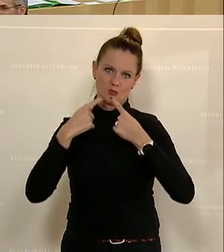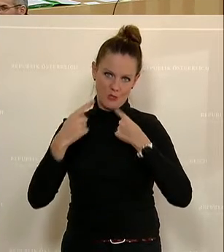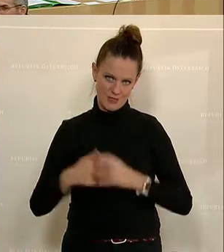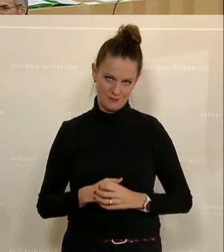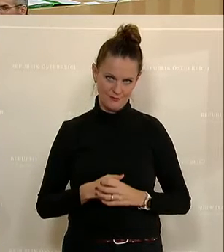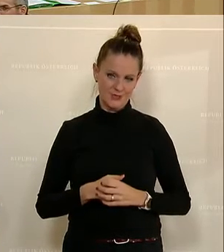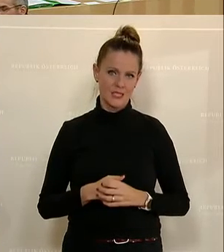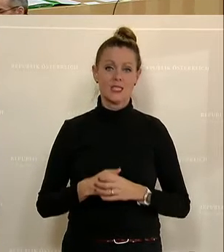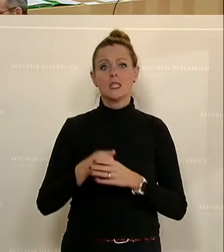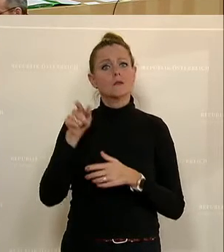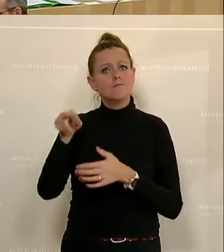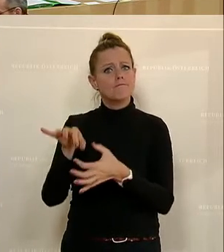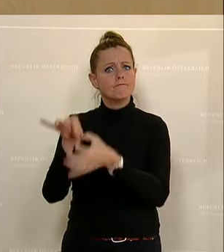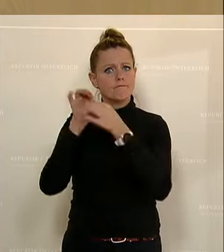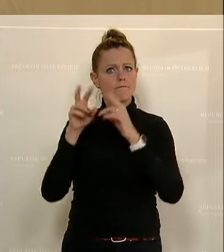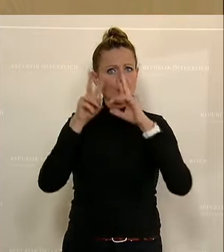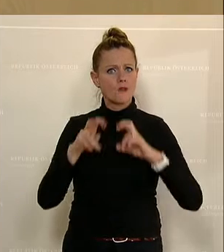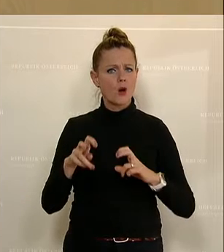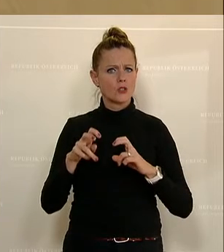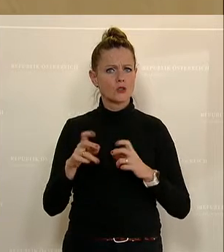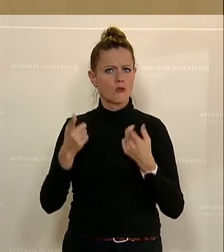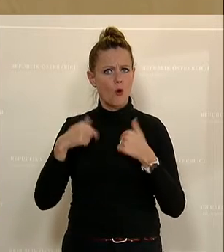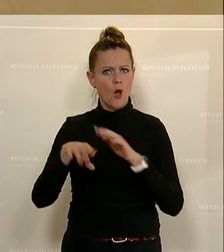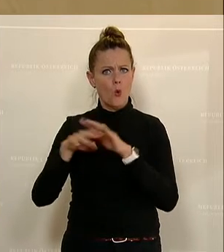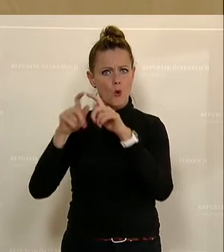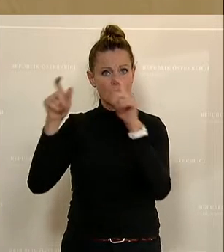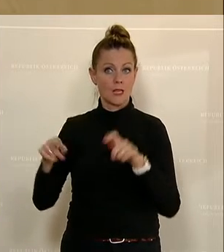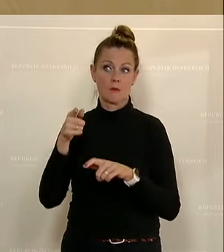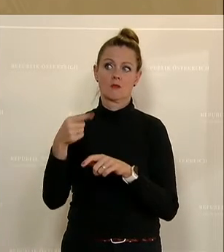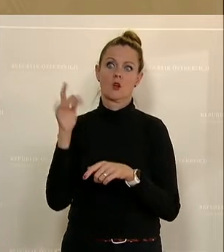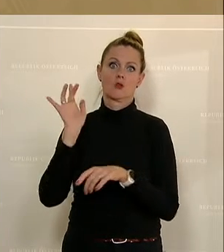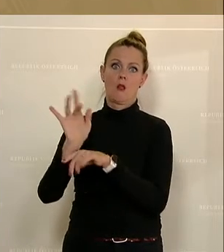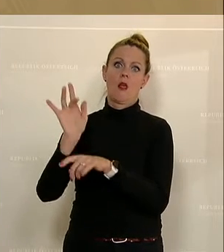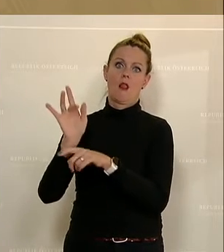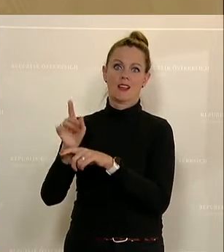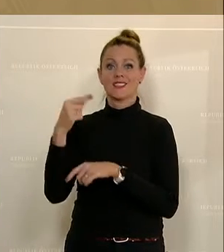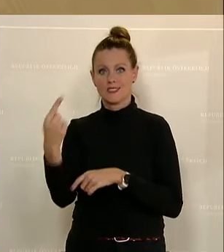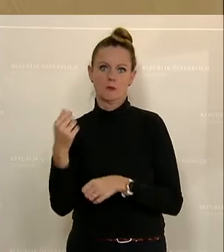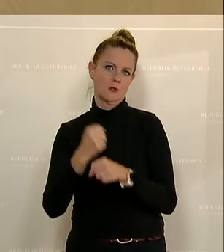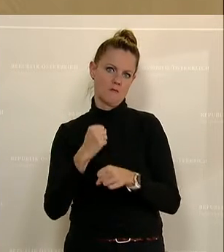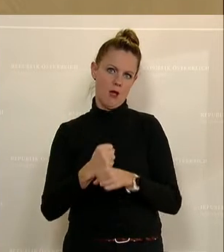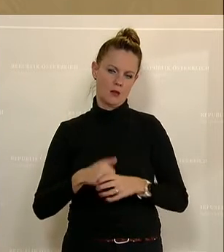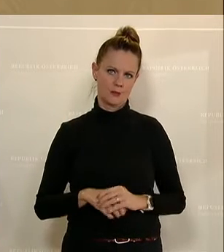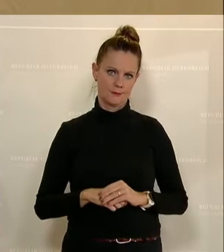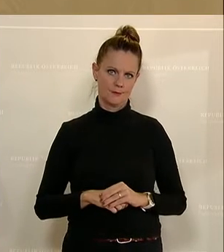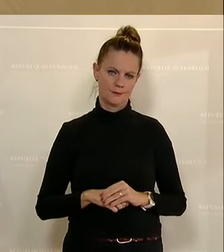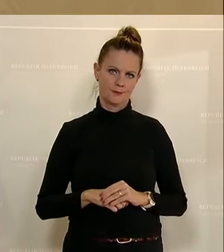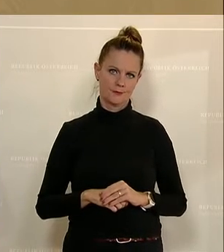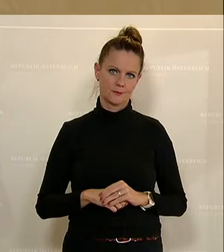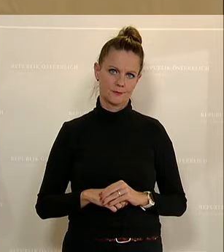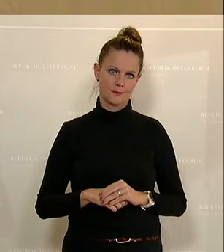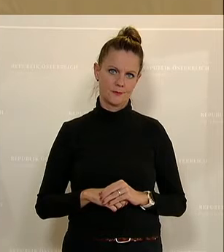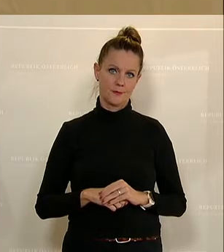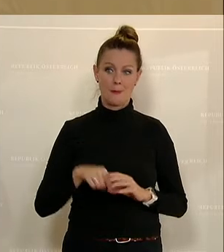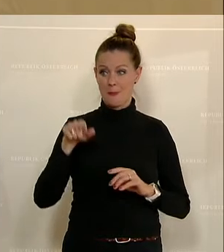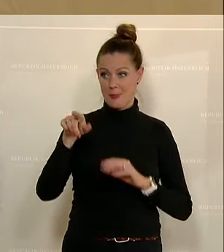jene Forschung, die unter anderem von Unternehmen, die Sie immer so sehr kritisieren, gemacht wird. Positiv ist, dass diese